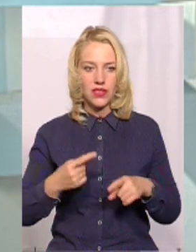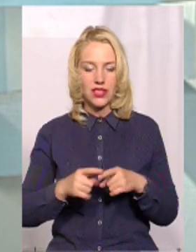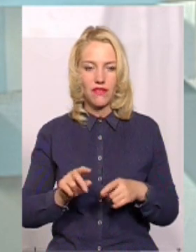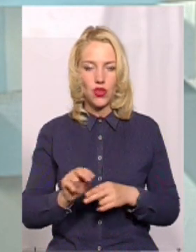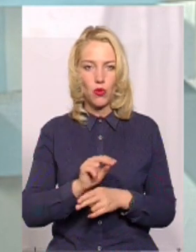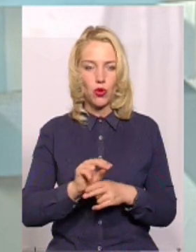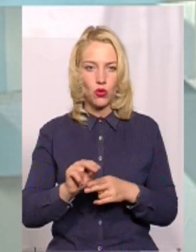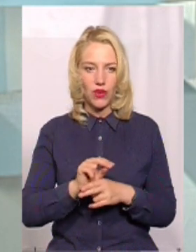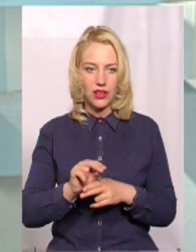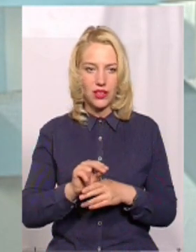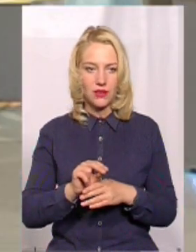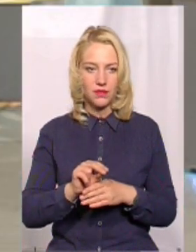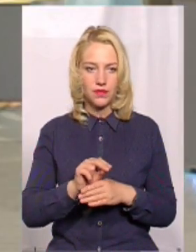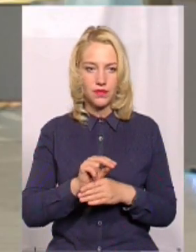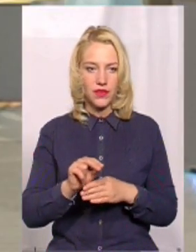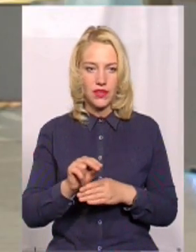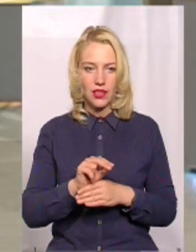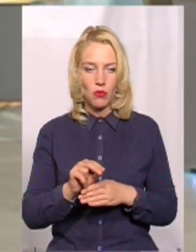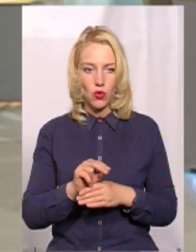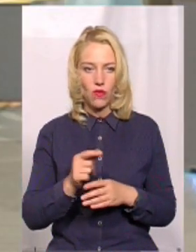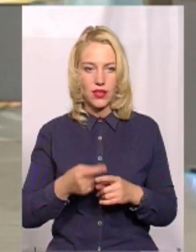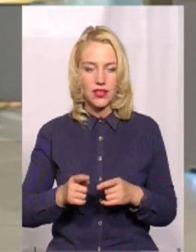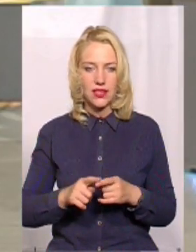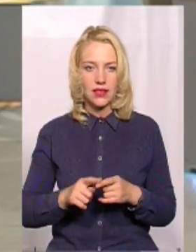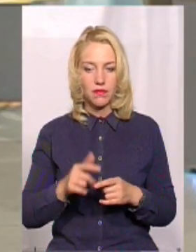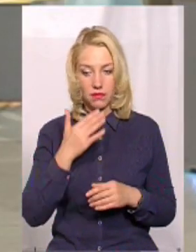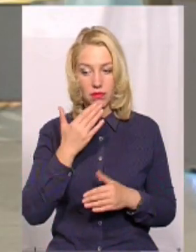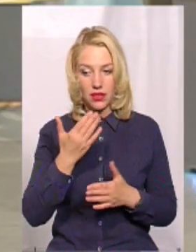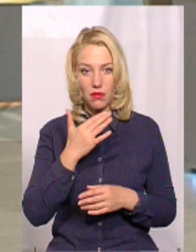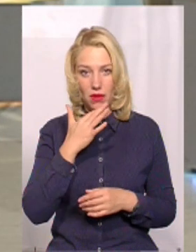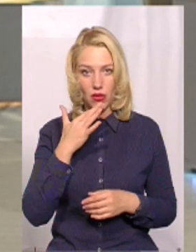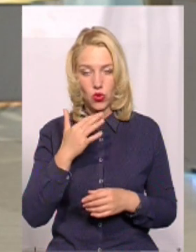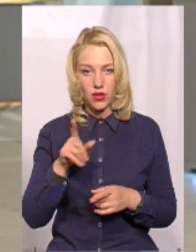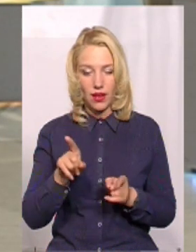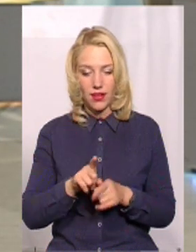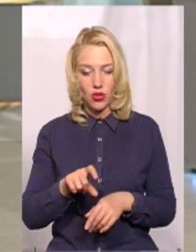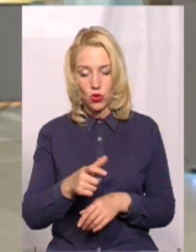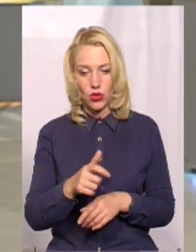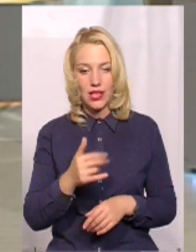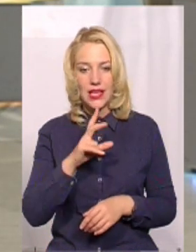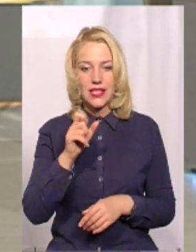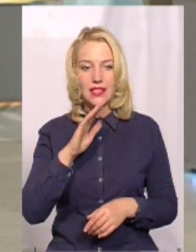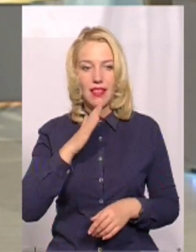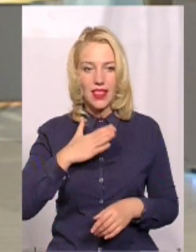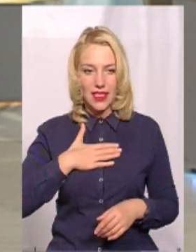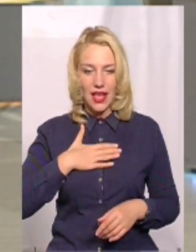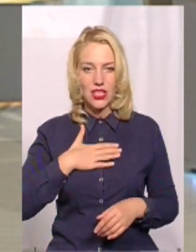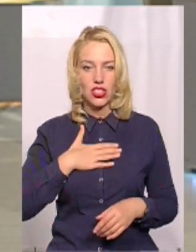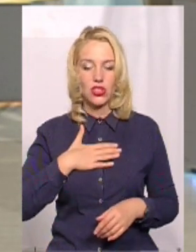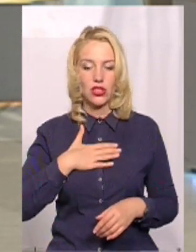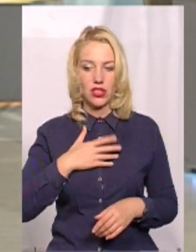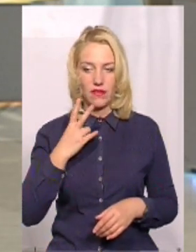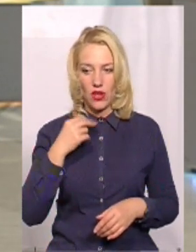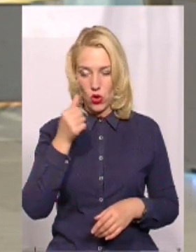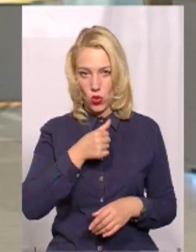його відремонтувати. Багато таких доріг? Ну, це за наших два роки каденції в службі місцевих доріг,